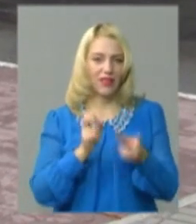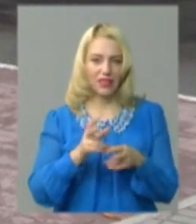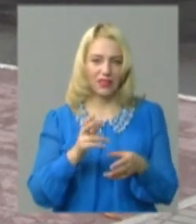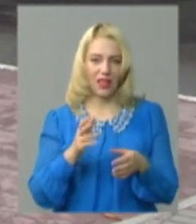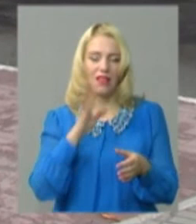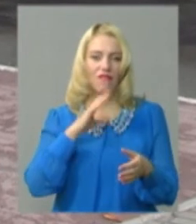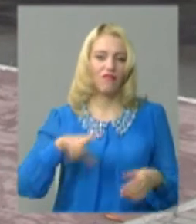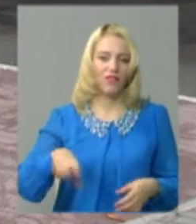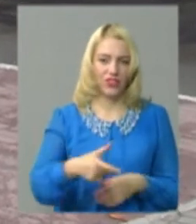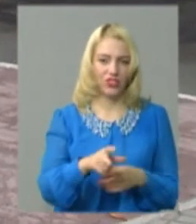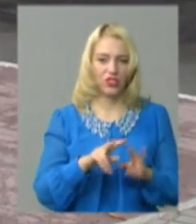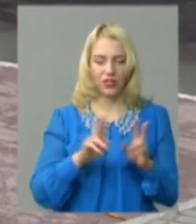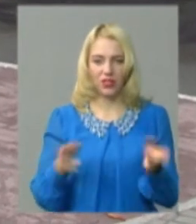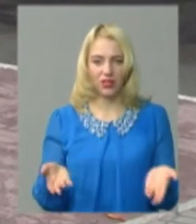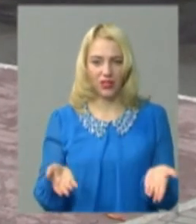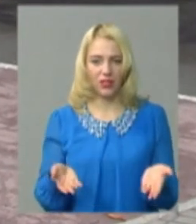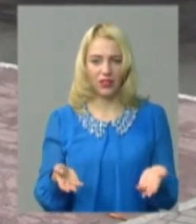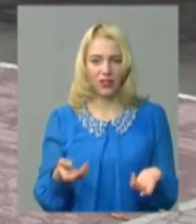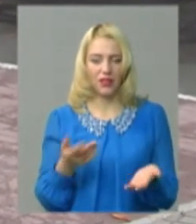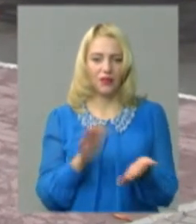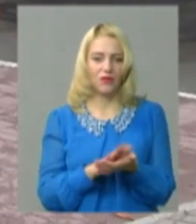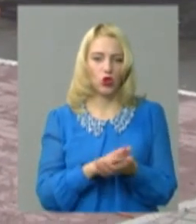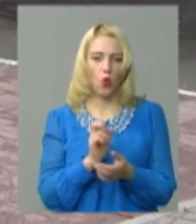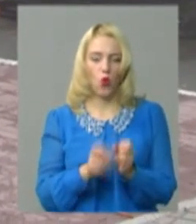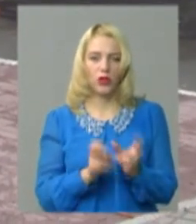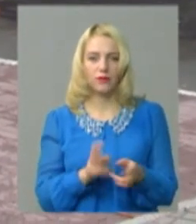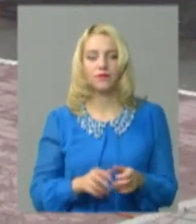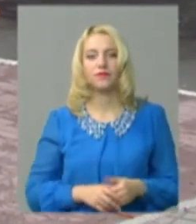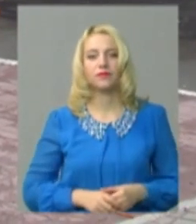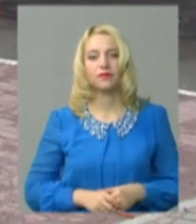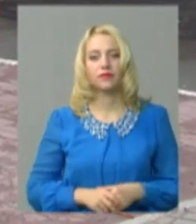в річку і тому подібні, всякі відходи.